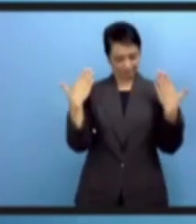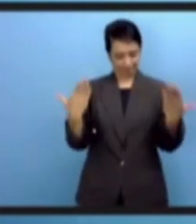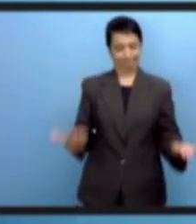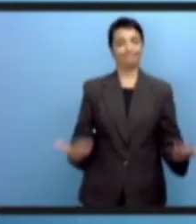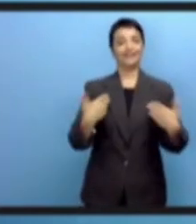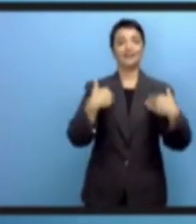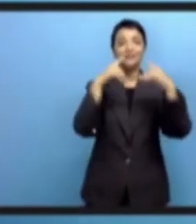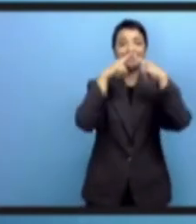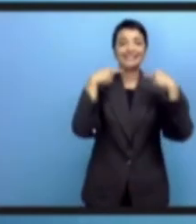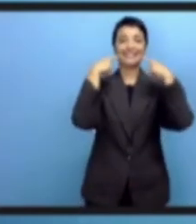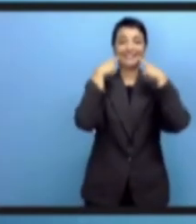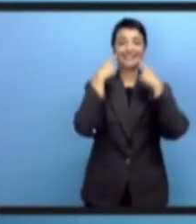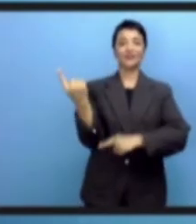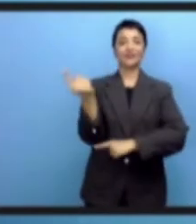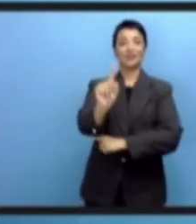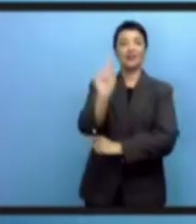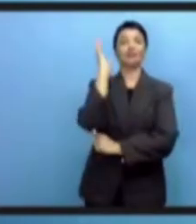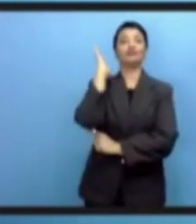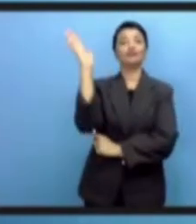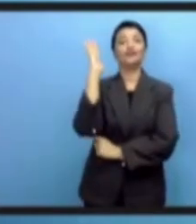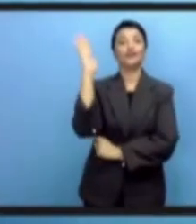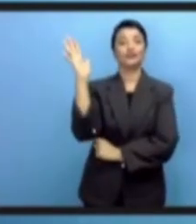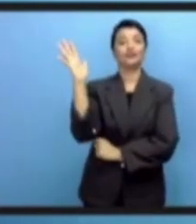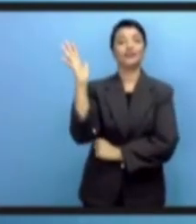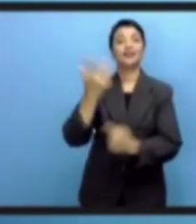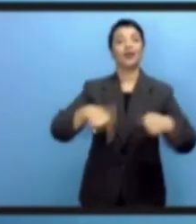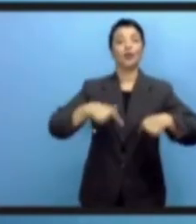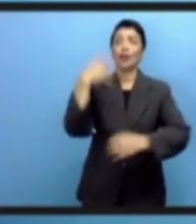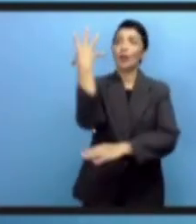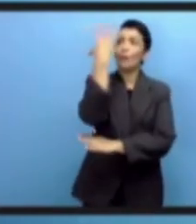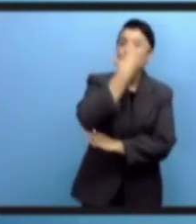могу к этому добавить? Но тем не менее, дамы и господа,